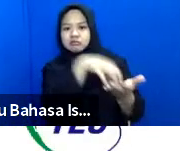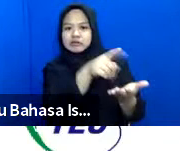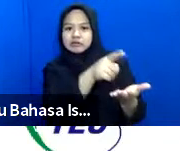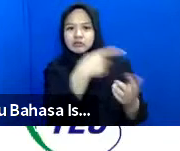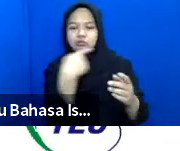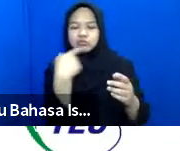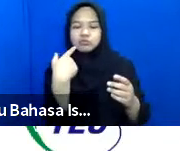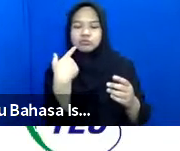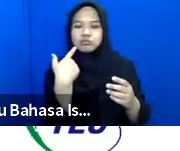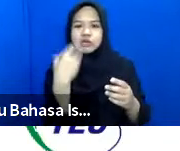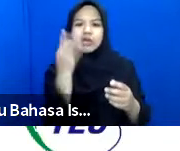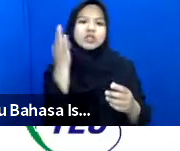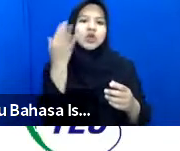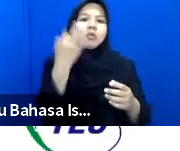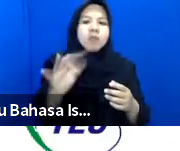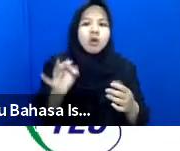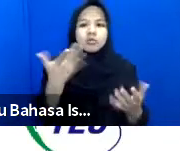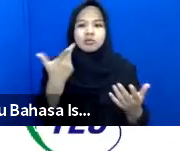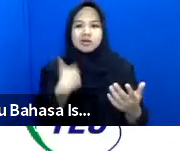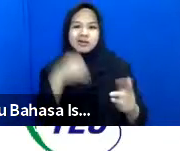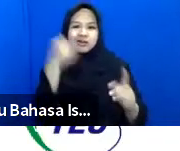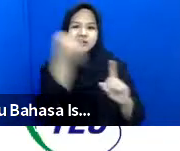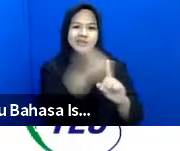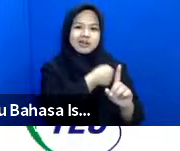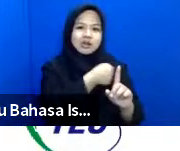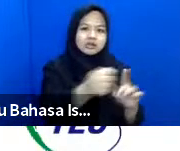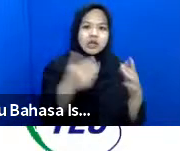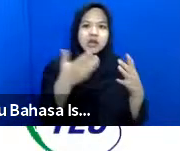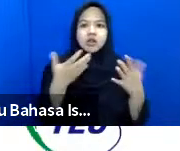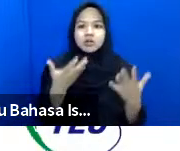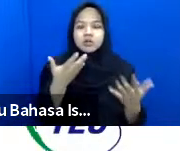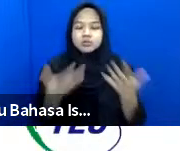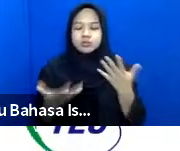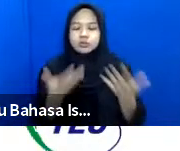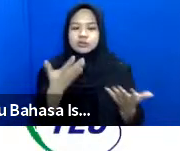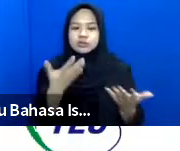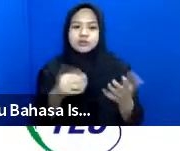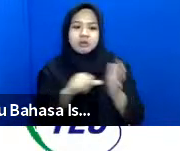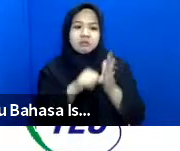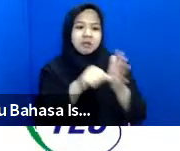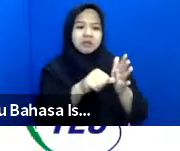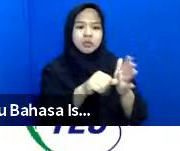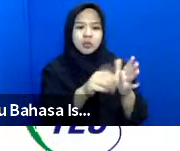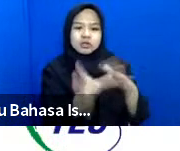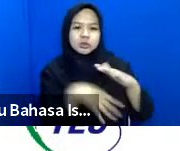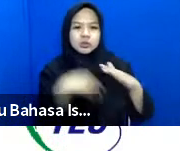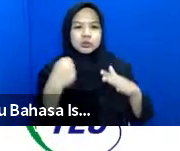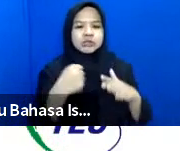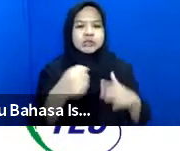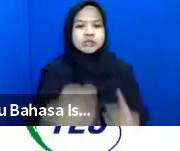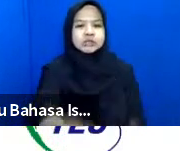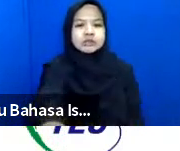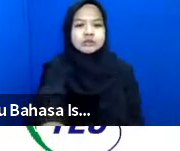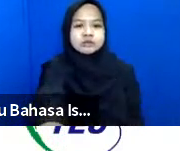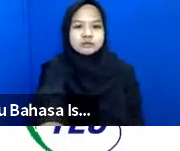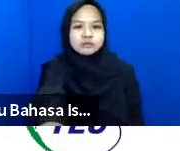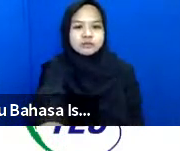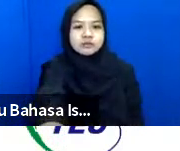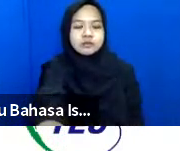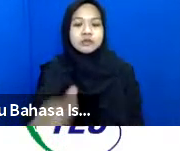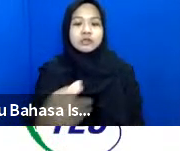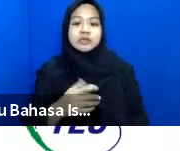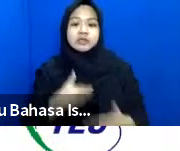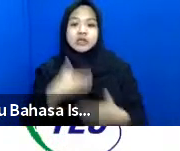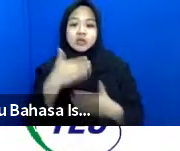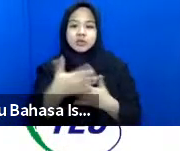mempunyai risiko baru karena mungkin mendapat kekerasan atau mungkin bantuannya dicuri prinsip selanjutnya adalah